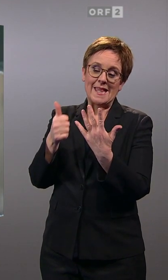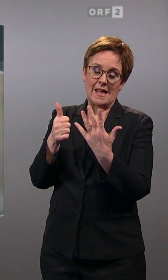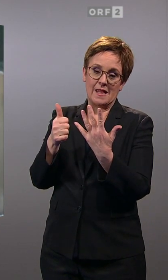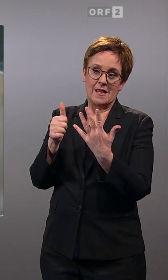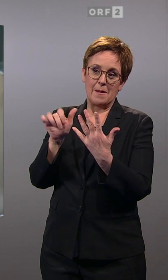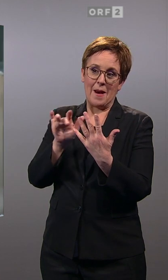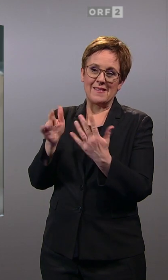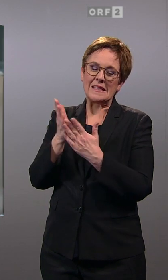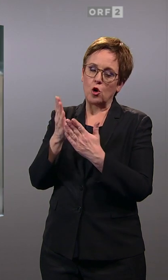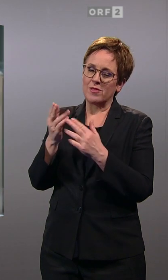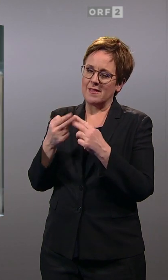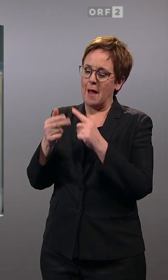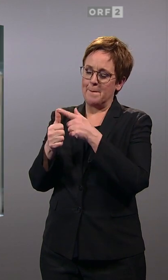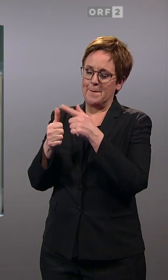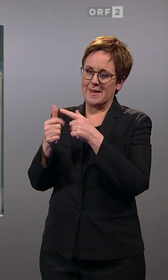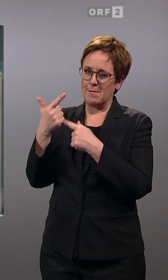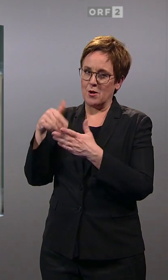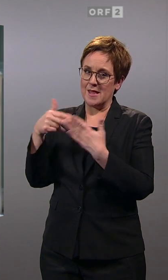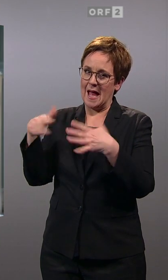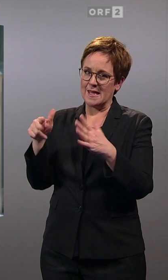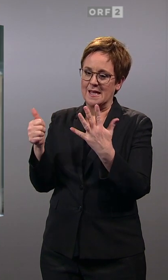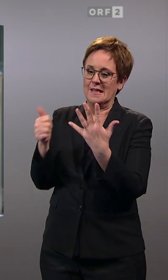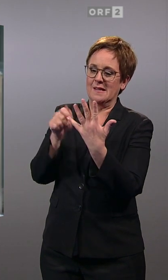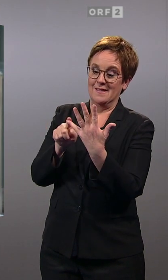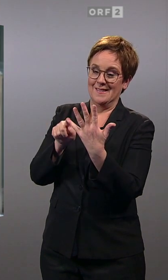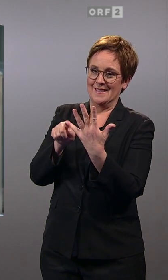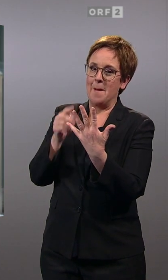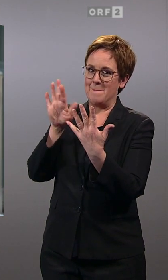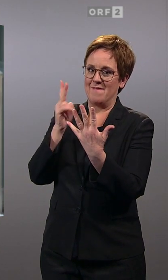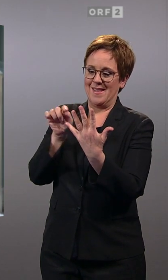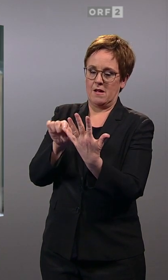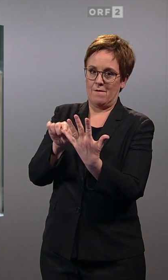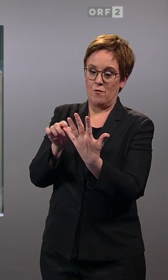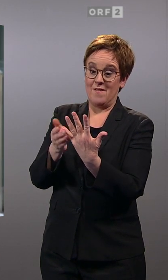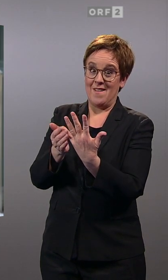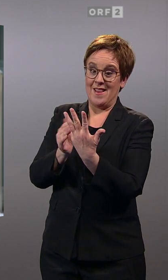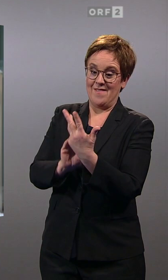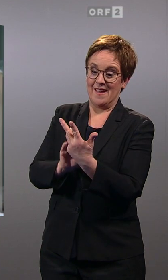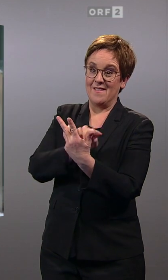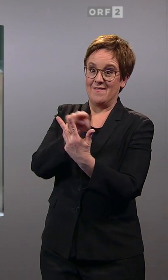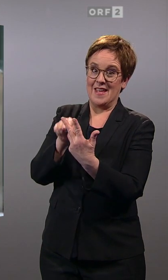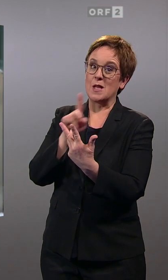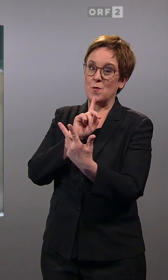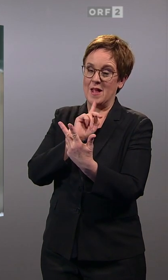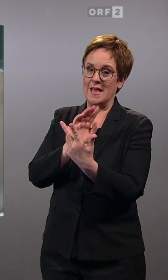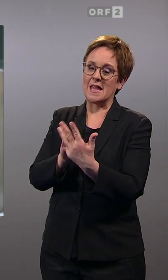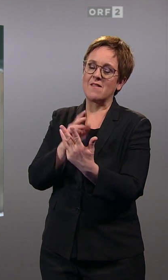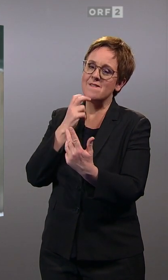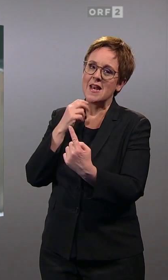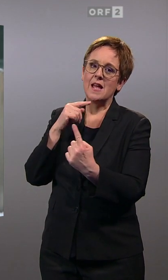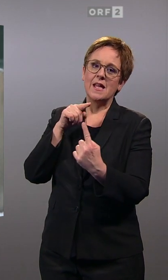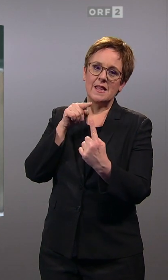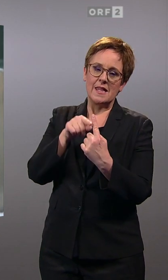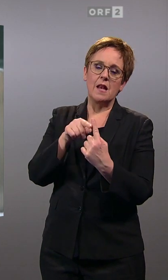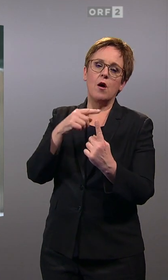war 2018 schon recht knapp abgesichert. Jetzt geht es aber vor allem um diesen fünften Platz. Und da heißt das Wahlziel eben jetzt 40 Prozent plus.